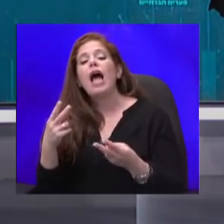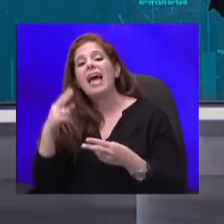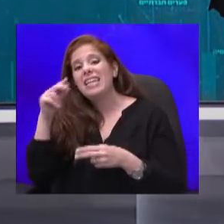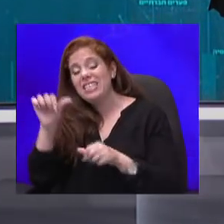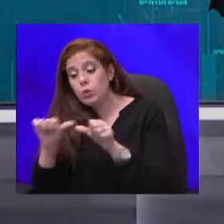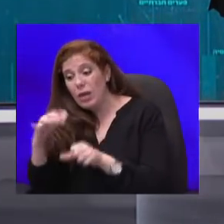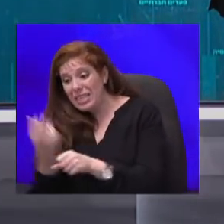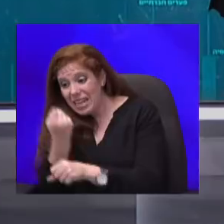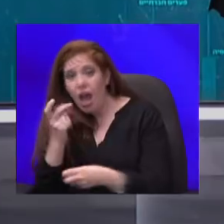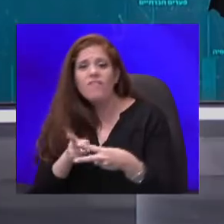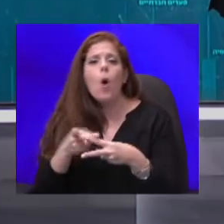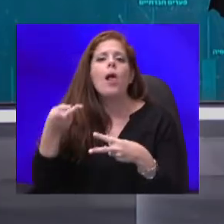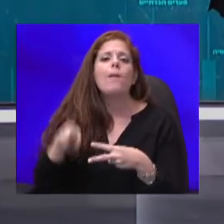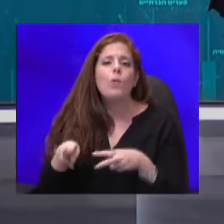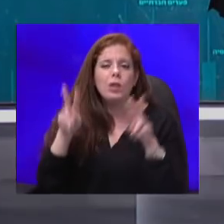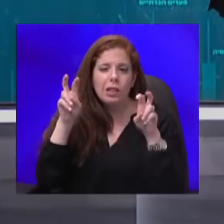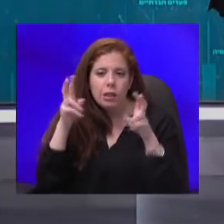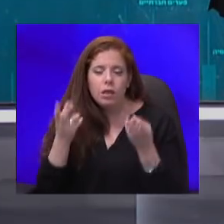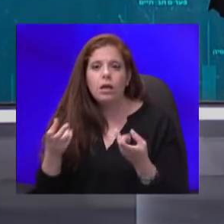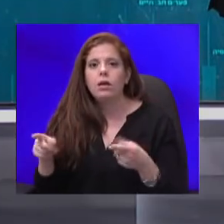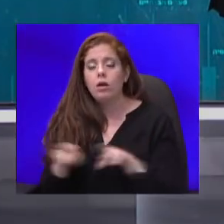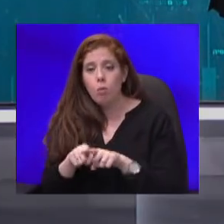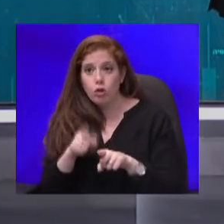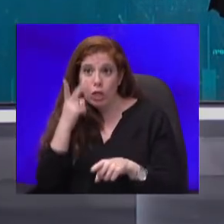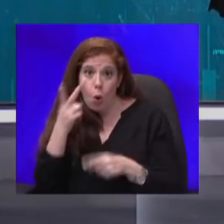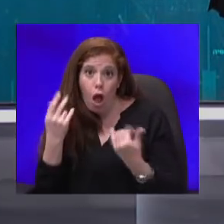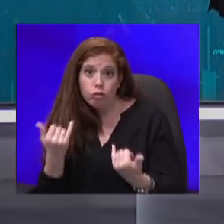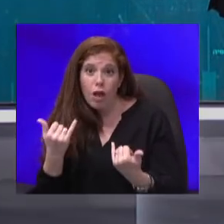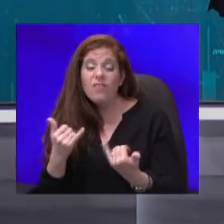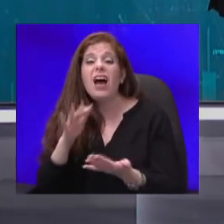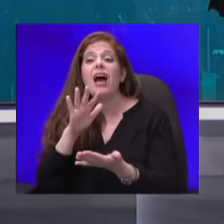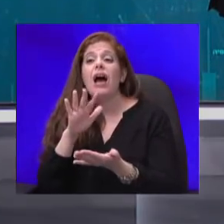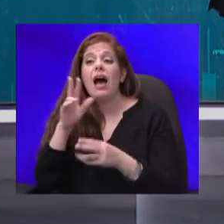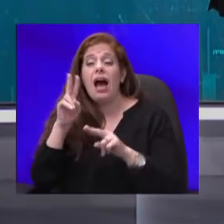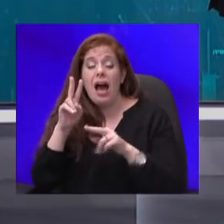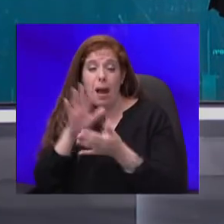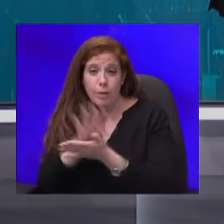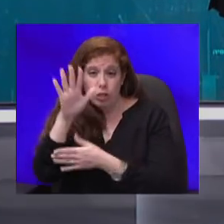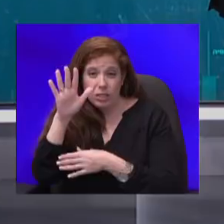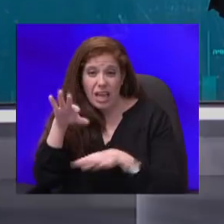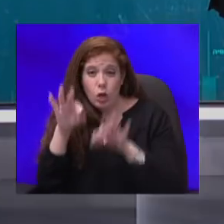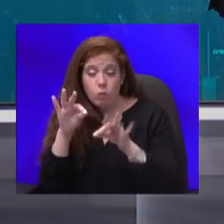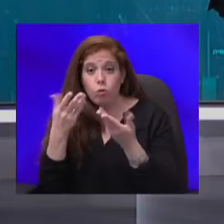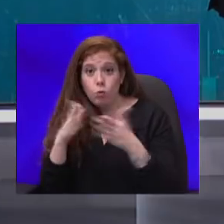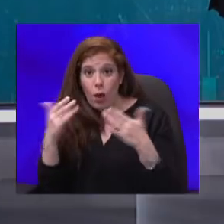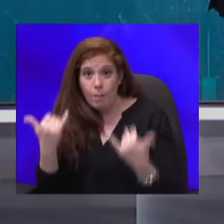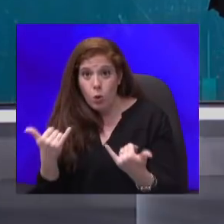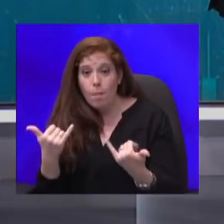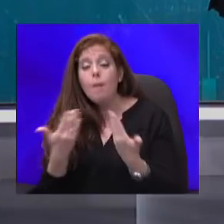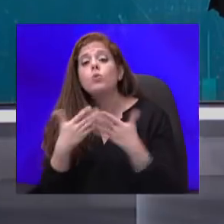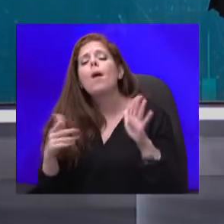קוראת את הדברים, 15 הקניונים שפתוחים היום מכוח הניסוי הזה, פתוחים מכוח תקנות שעת חירום